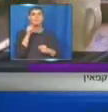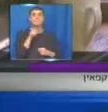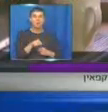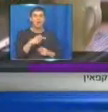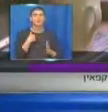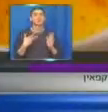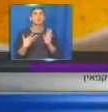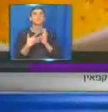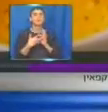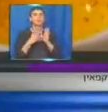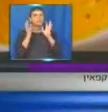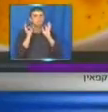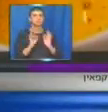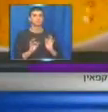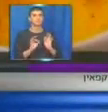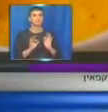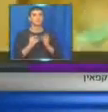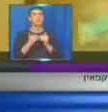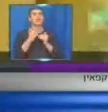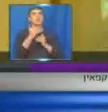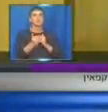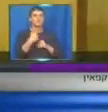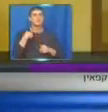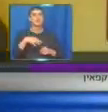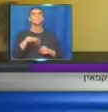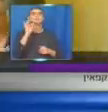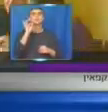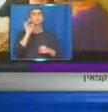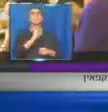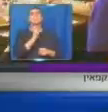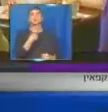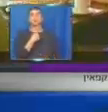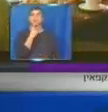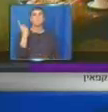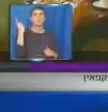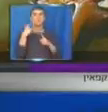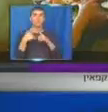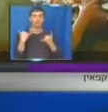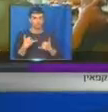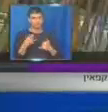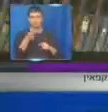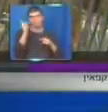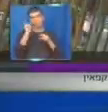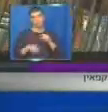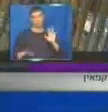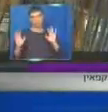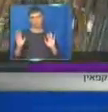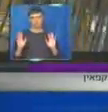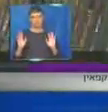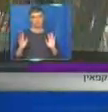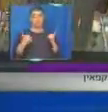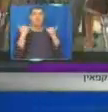אנחנו בדקנו, הלכה למעשה קדימה, ומצאנו חבר'ה, מה שאמרנו עד היום הוא טעות קרוב לבדי.